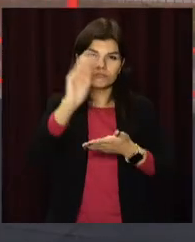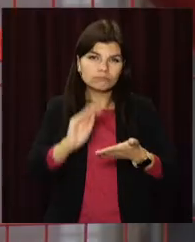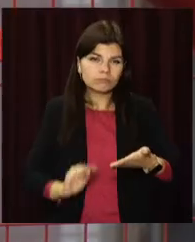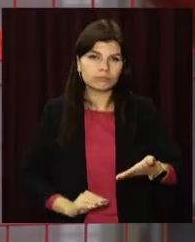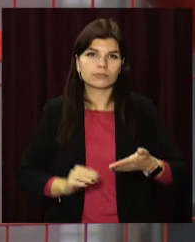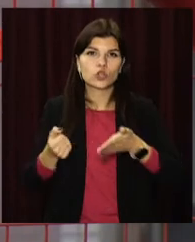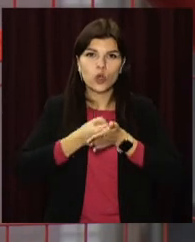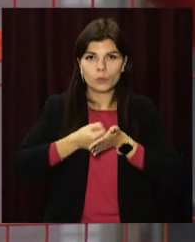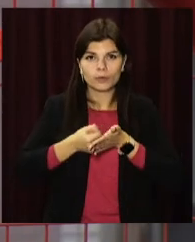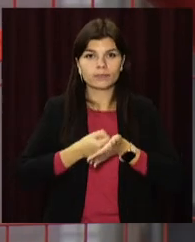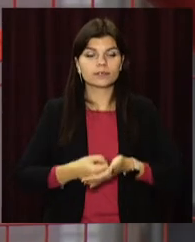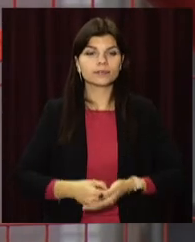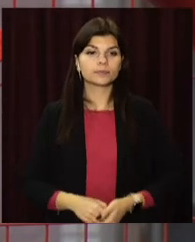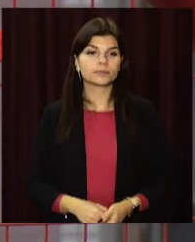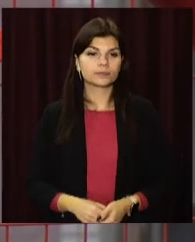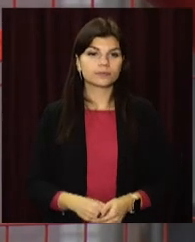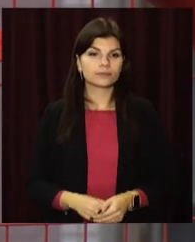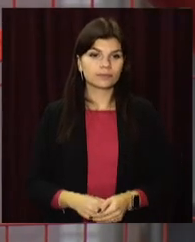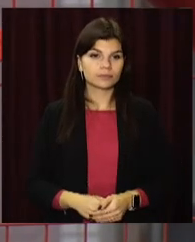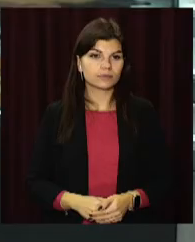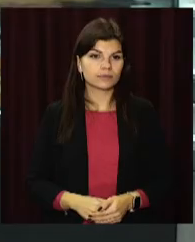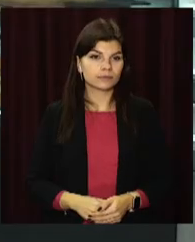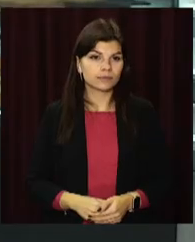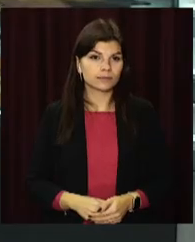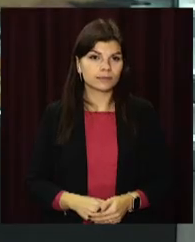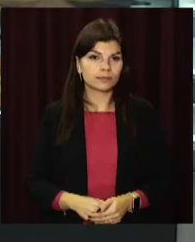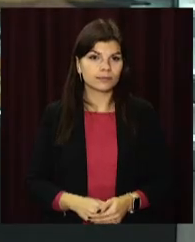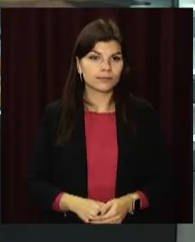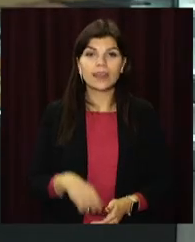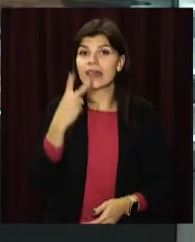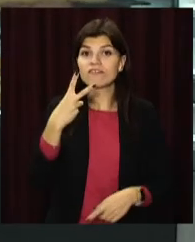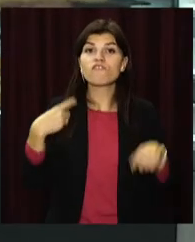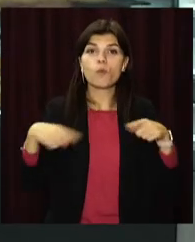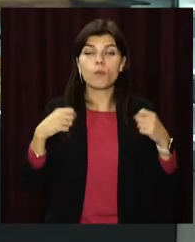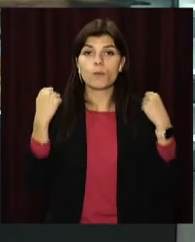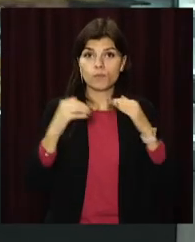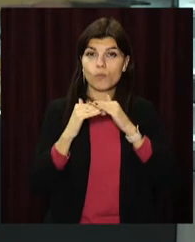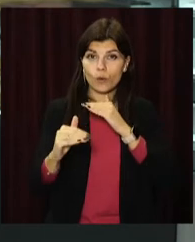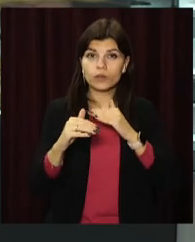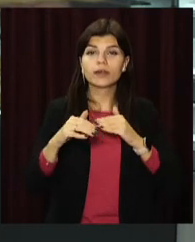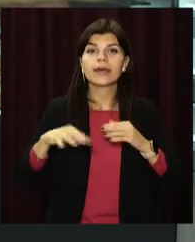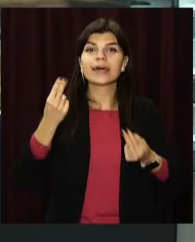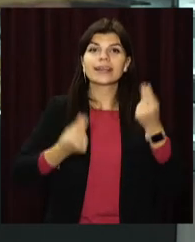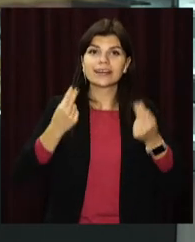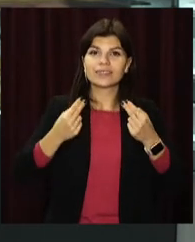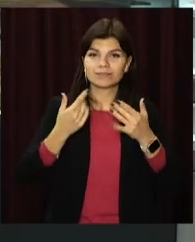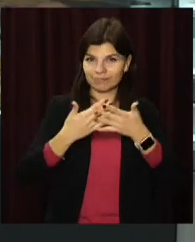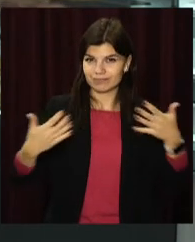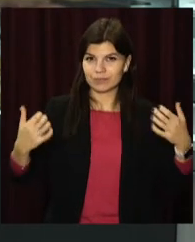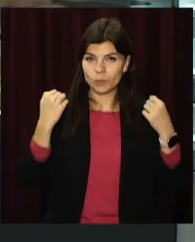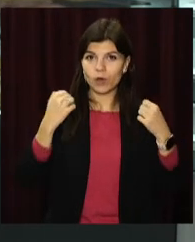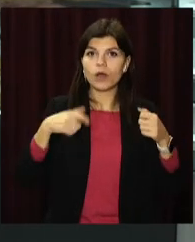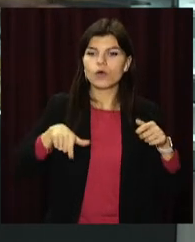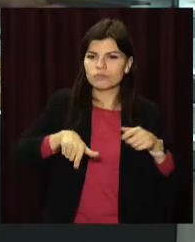Верногоров, Оупен Дюст, телеканал «Відкритий». Два футбольні поля, майданчики для ігрових видів спорту,